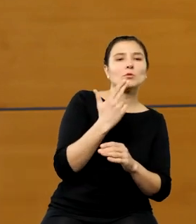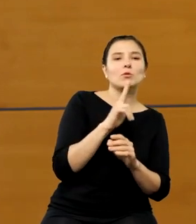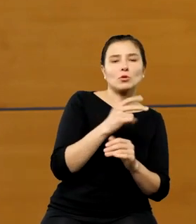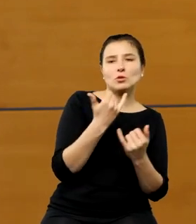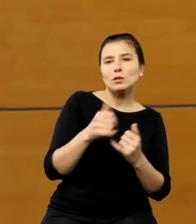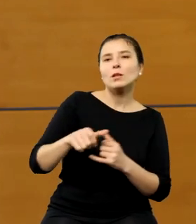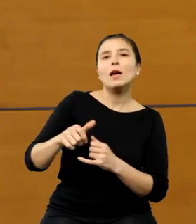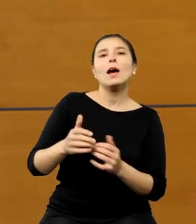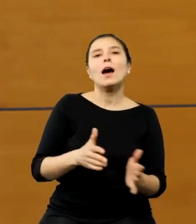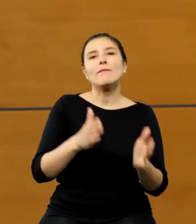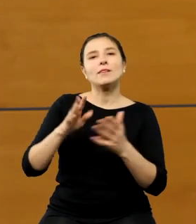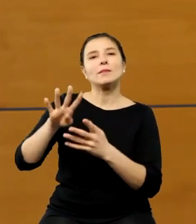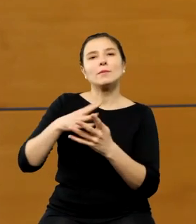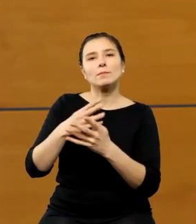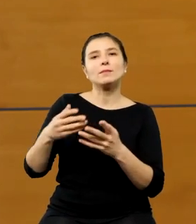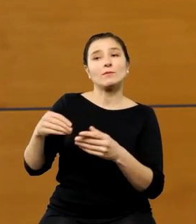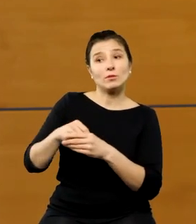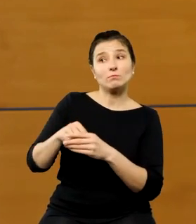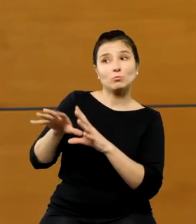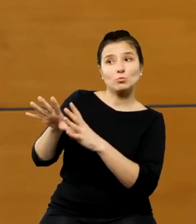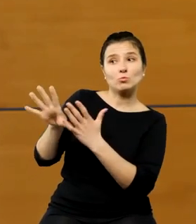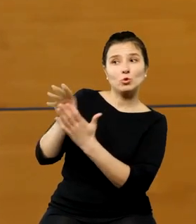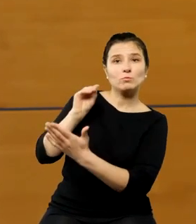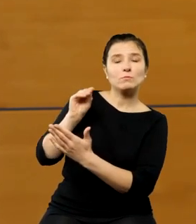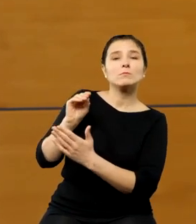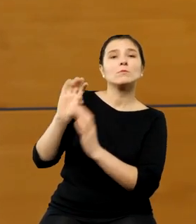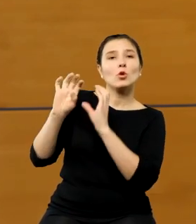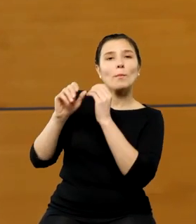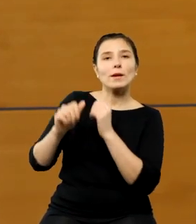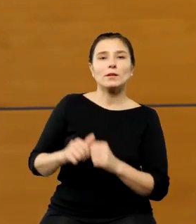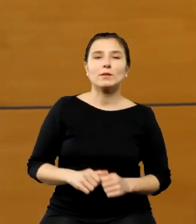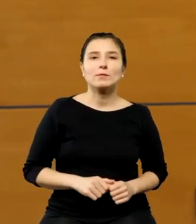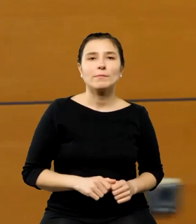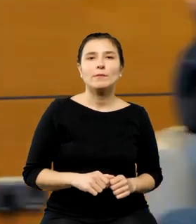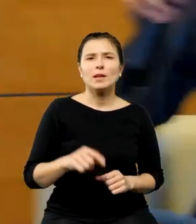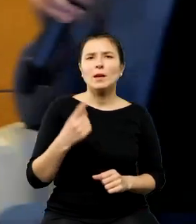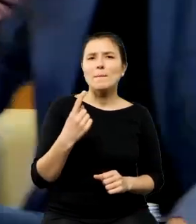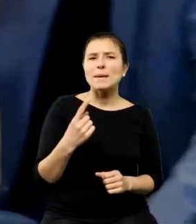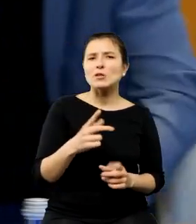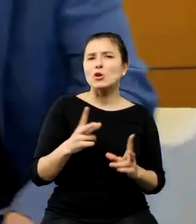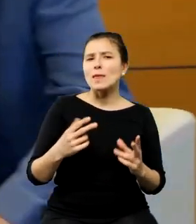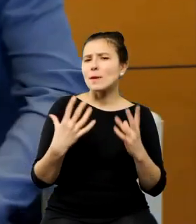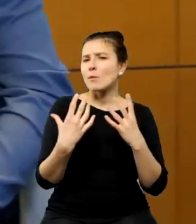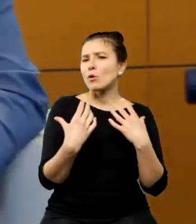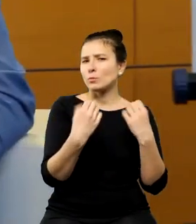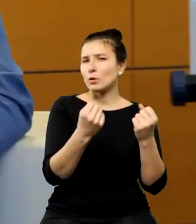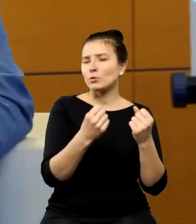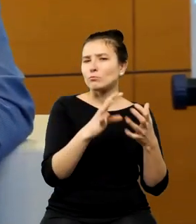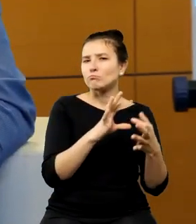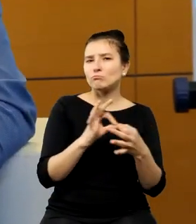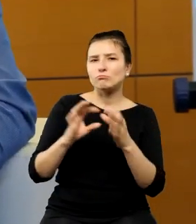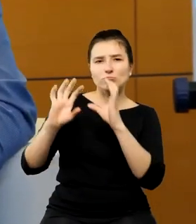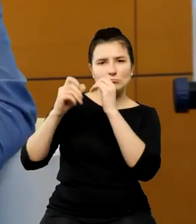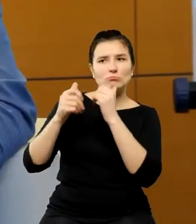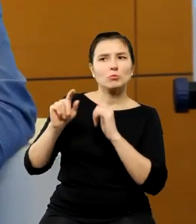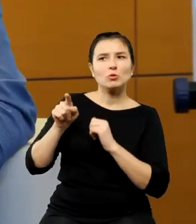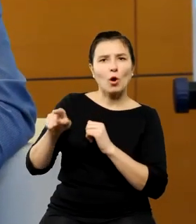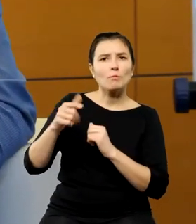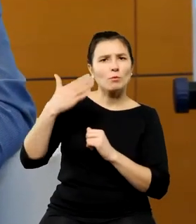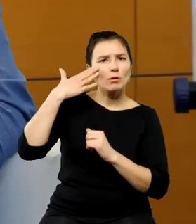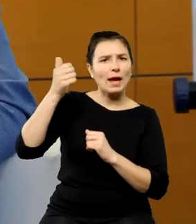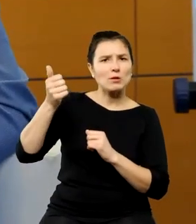Czyli ten pierwszy etap recepcji to recepcja związana z Kopernikiem przede wszystkim jako geniuszem matematycznym?